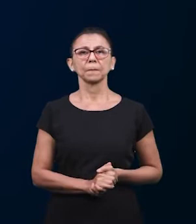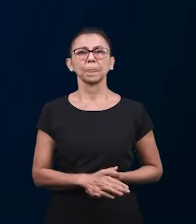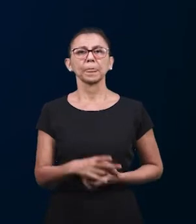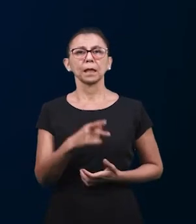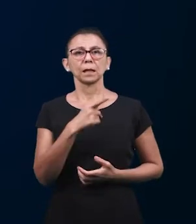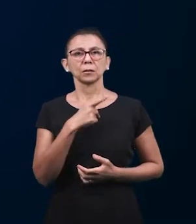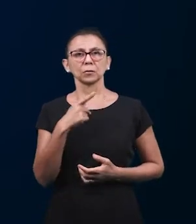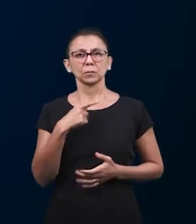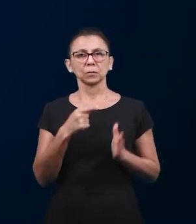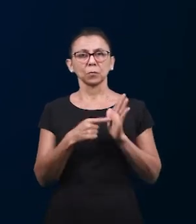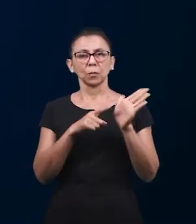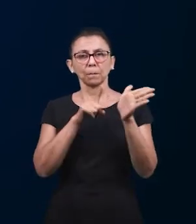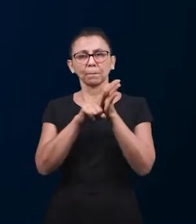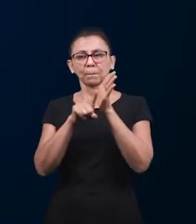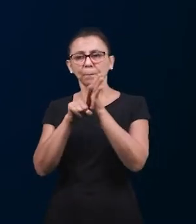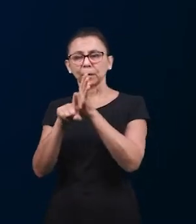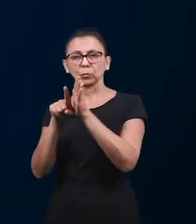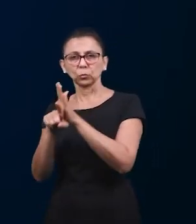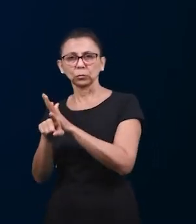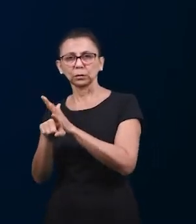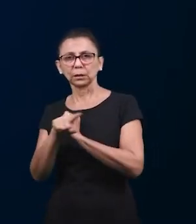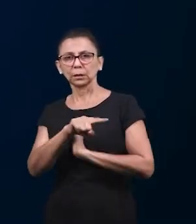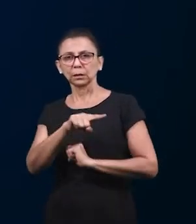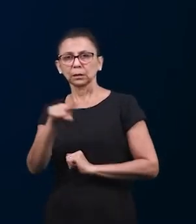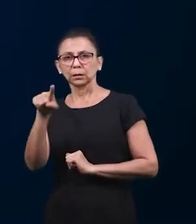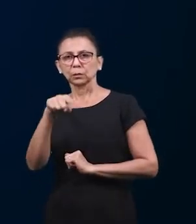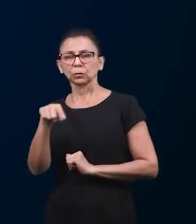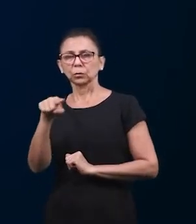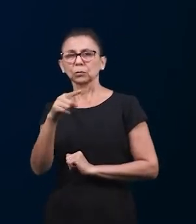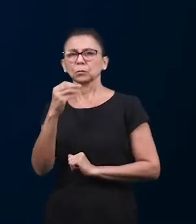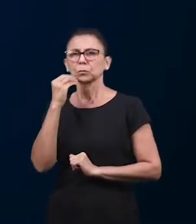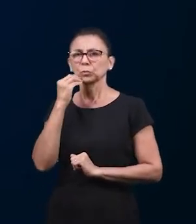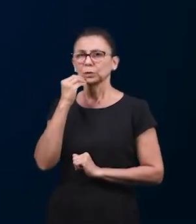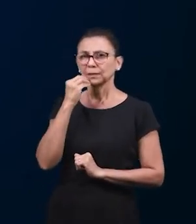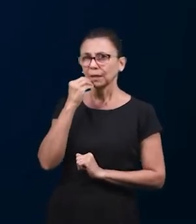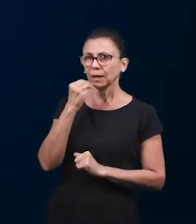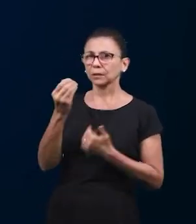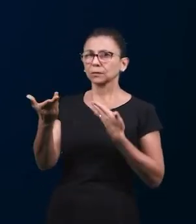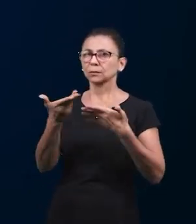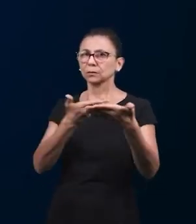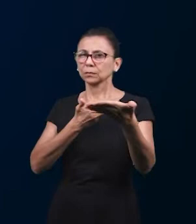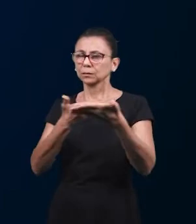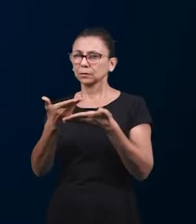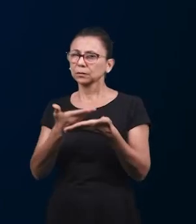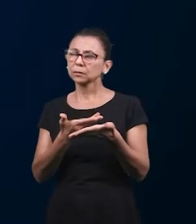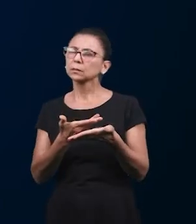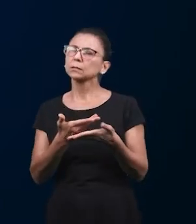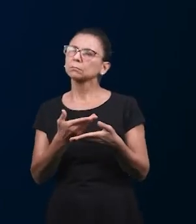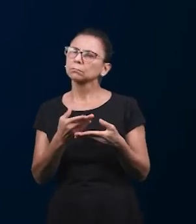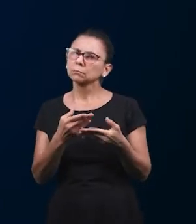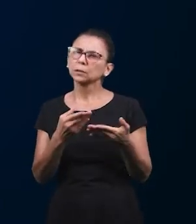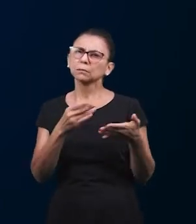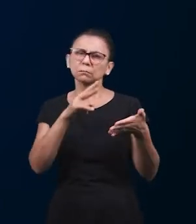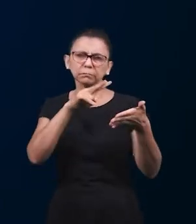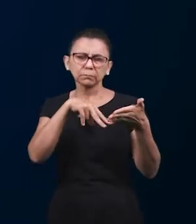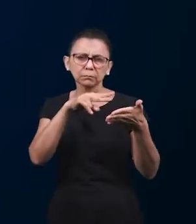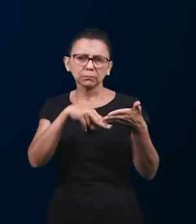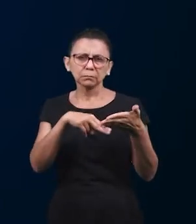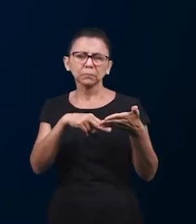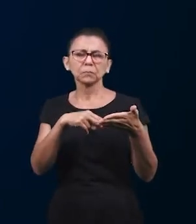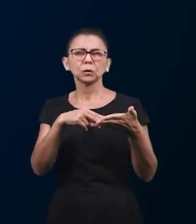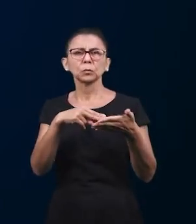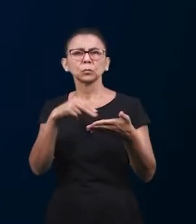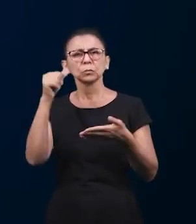уже разослали вопросы. И каждый брат, каждая сестра, они имеют возможность поделиться тем, чего они